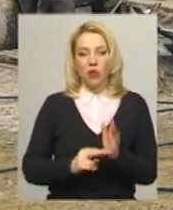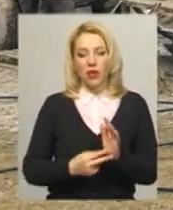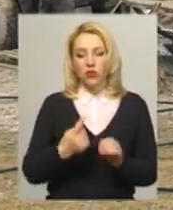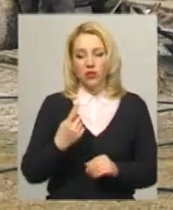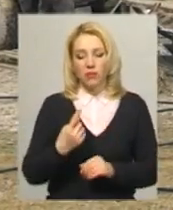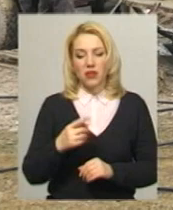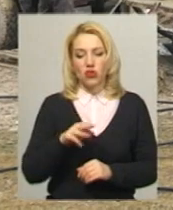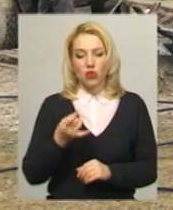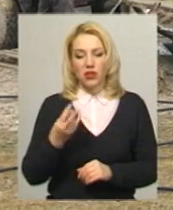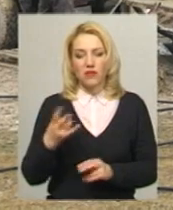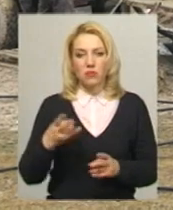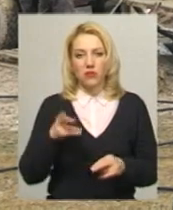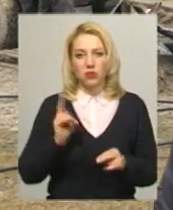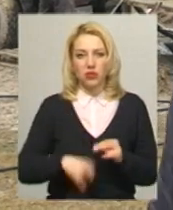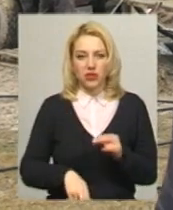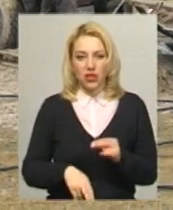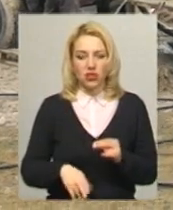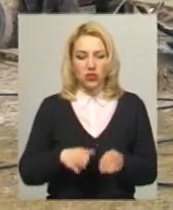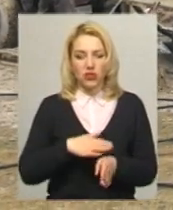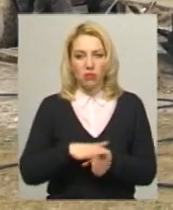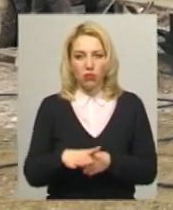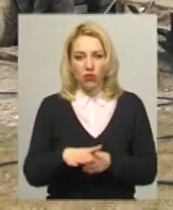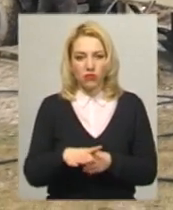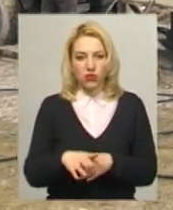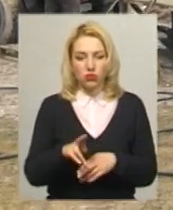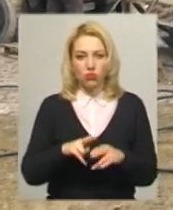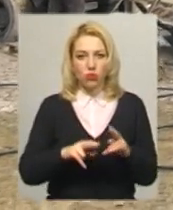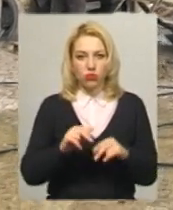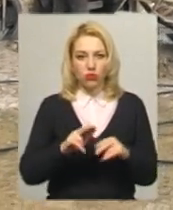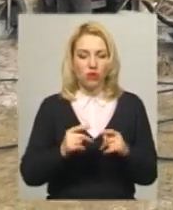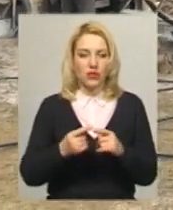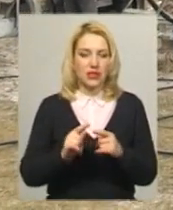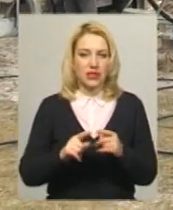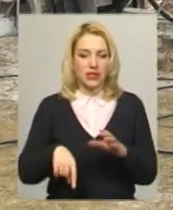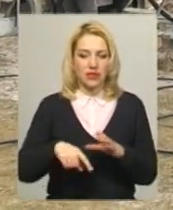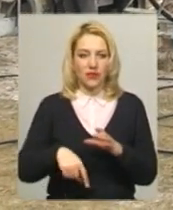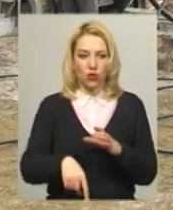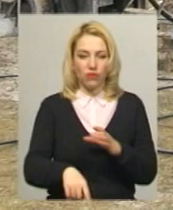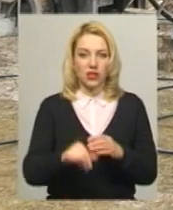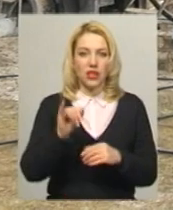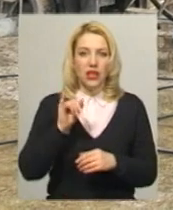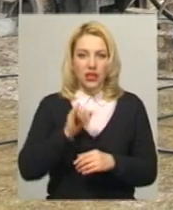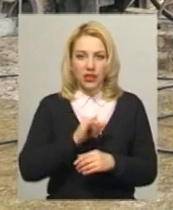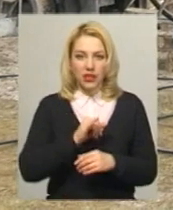травня має бути закінчена повністю побудова цієї свердловини і